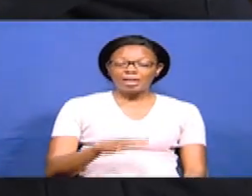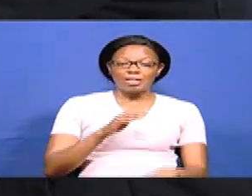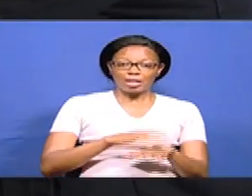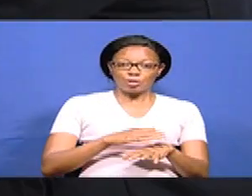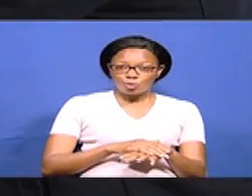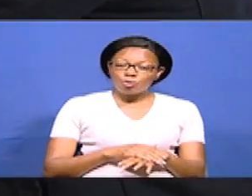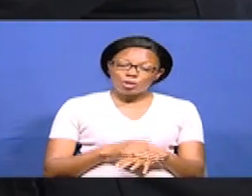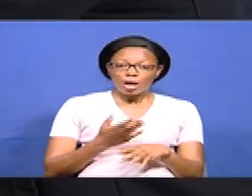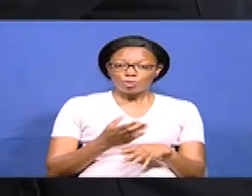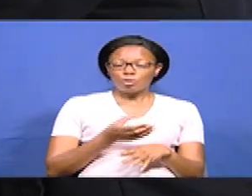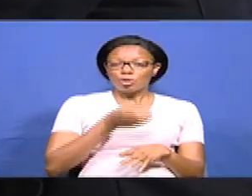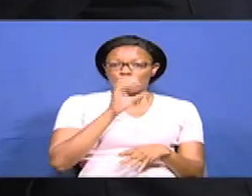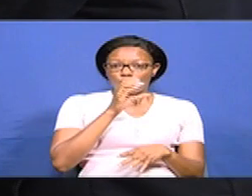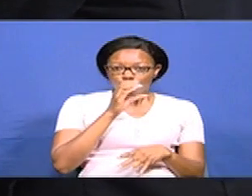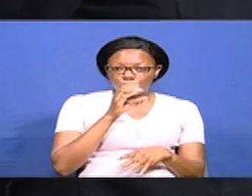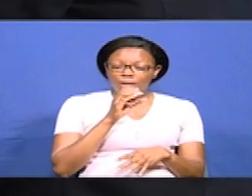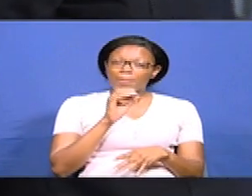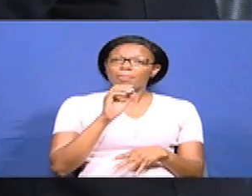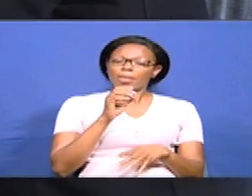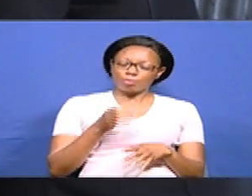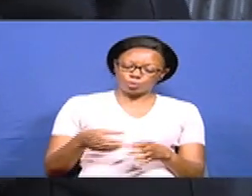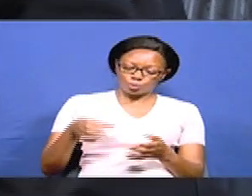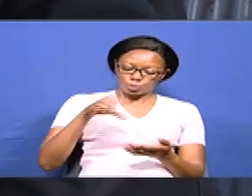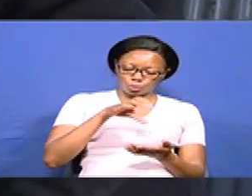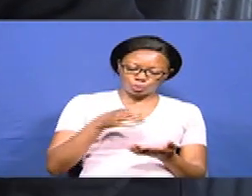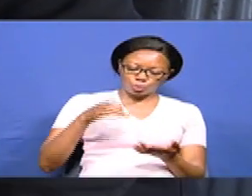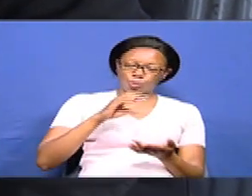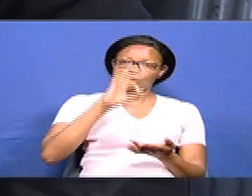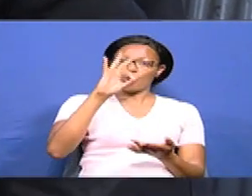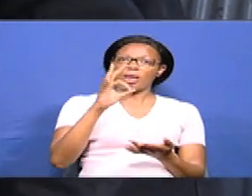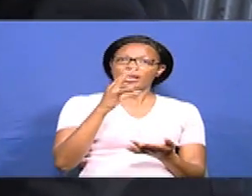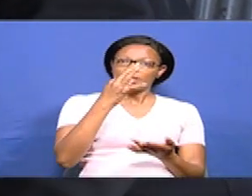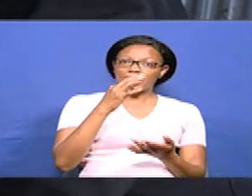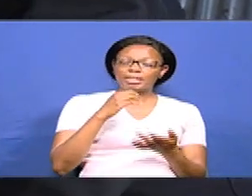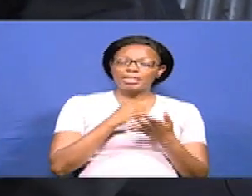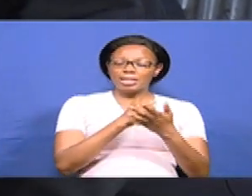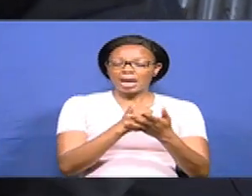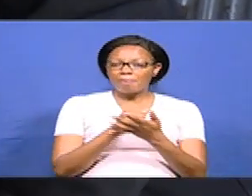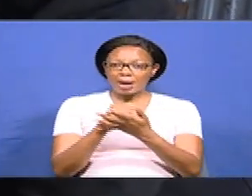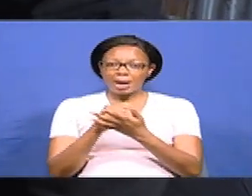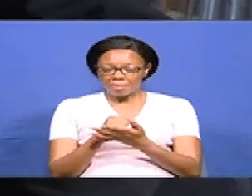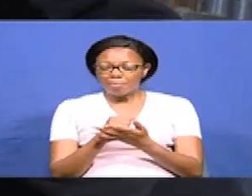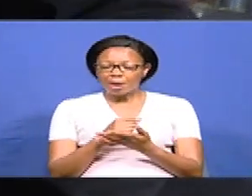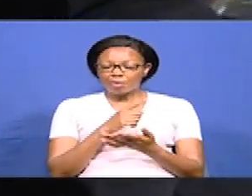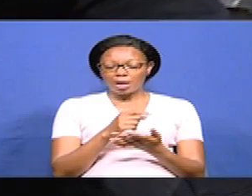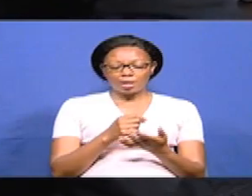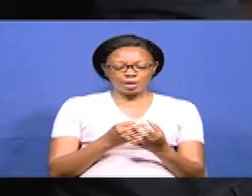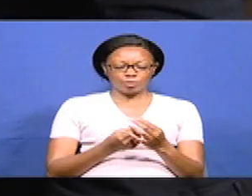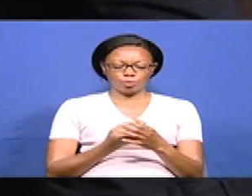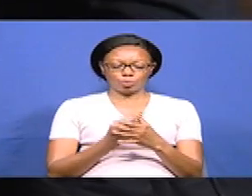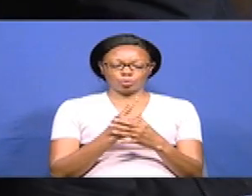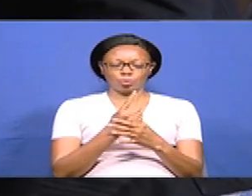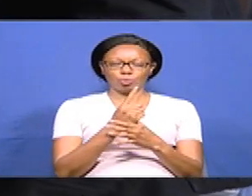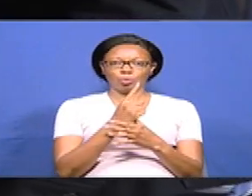Hakikisha unanyunyizia maji ya liyo na madini maratatu kwa siku. Ili mimea yako inawiri na kukua haraka